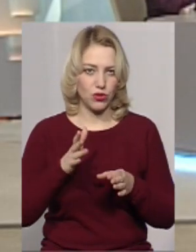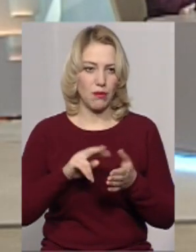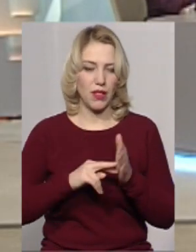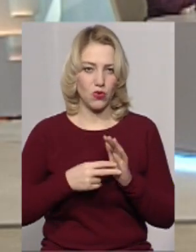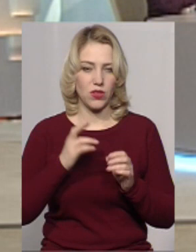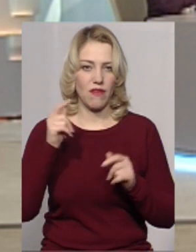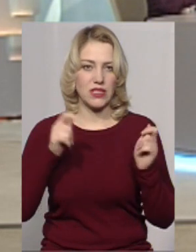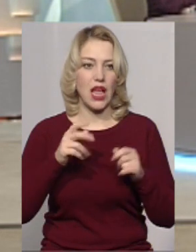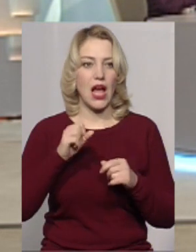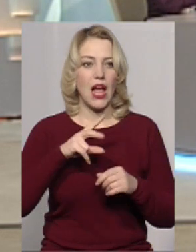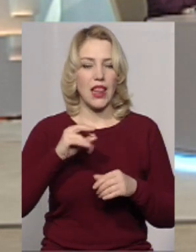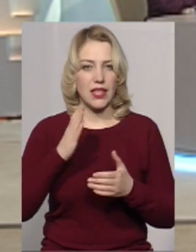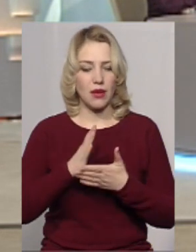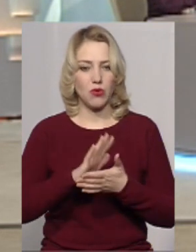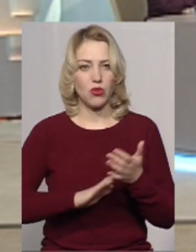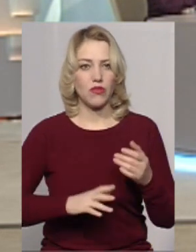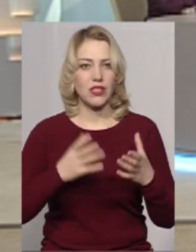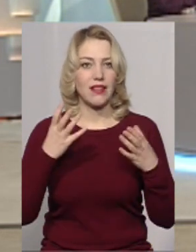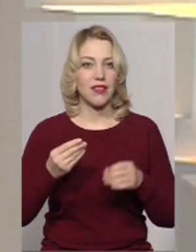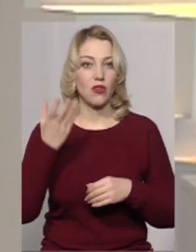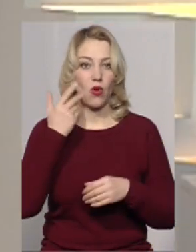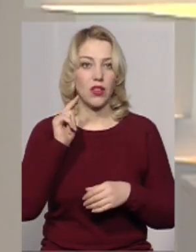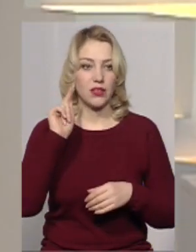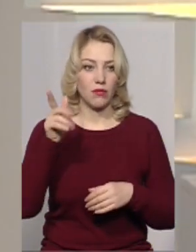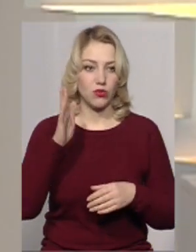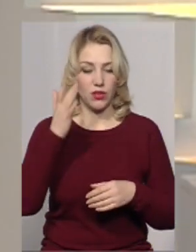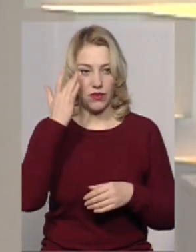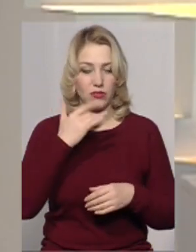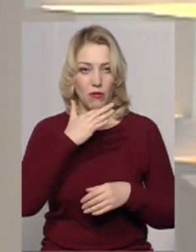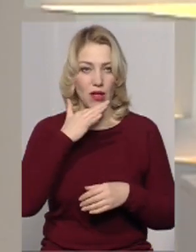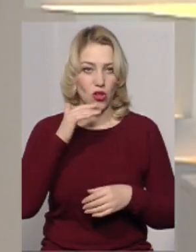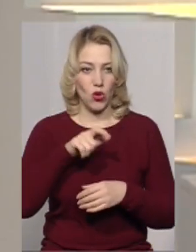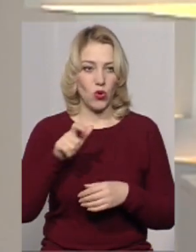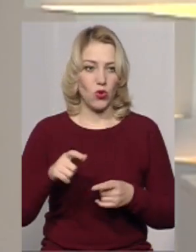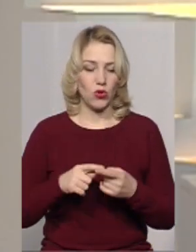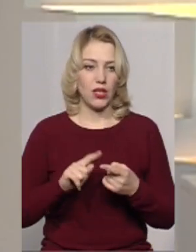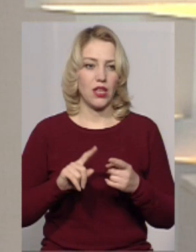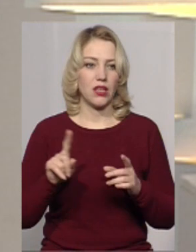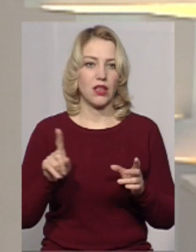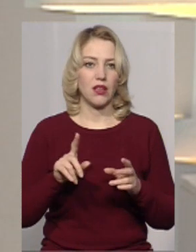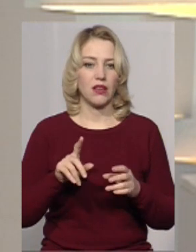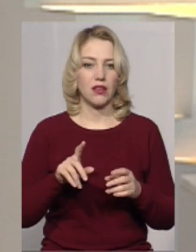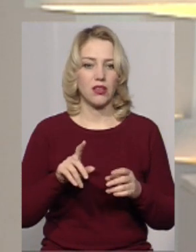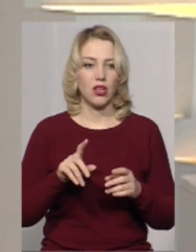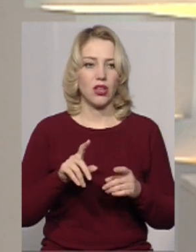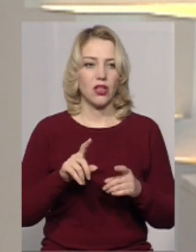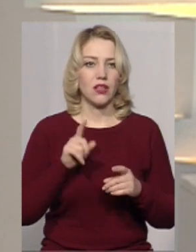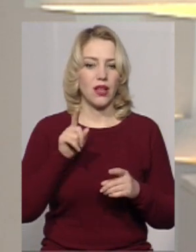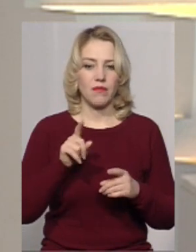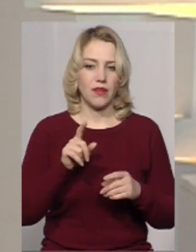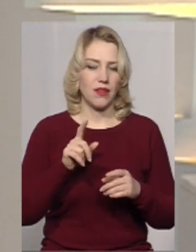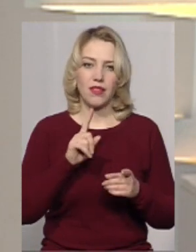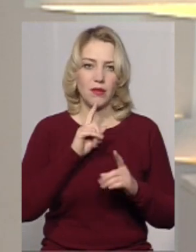і фестивалі. Але є продовження. день, коли там буде влітку багато людей, навряд чи станеться якийсь злочин, то для чого